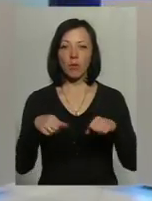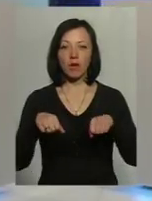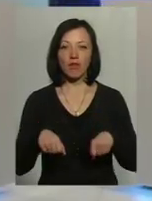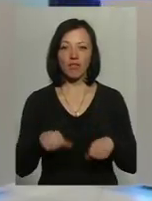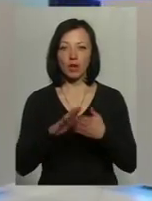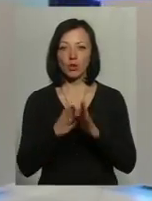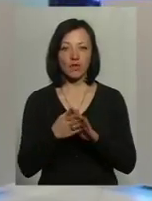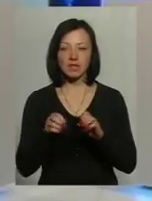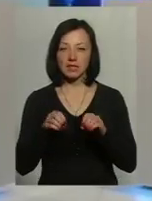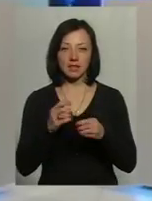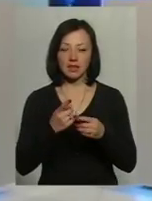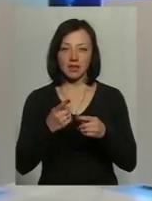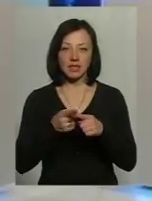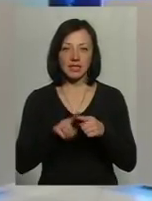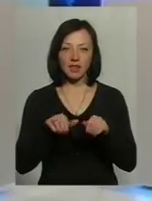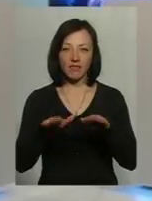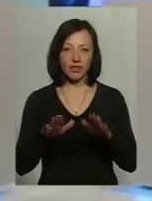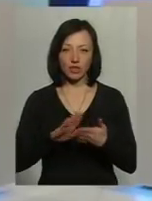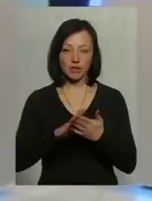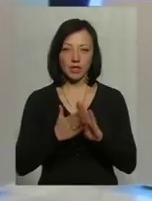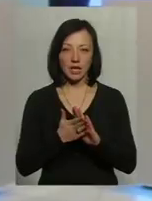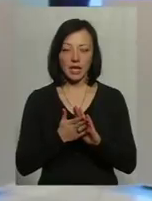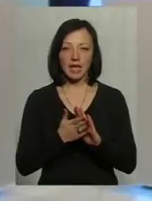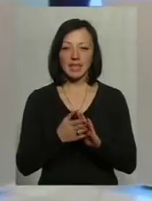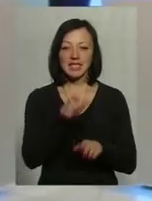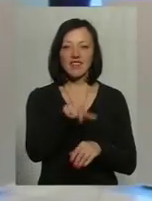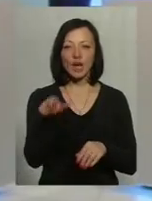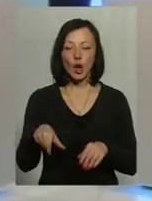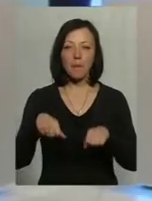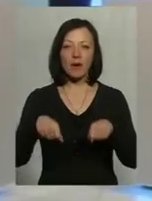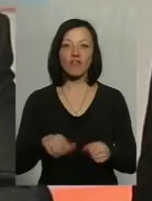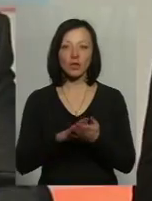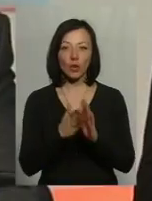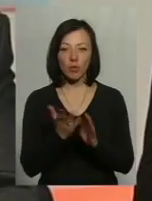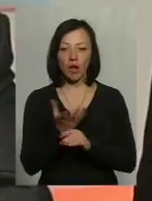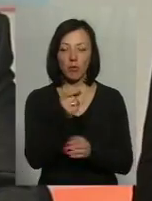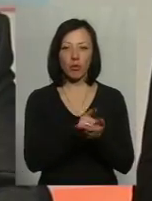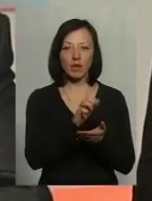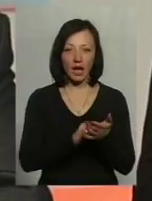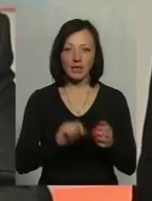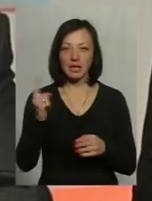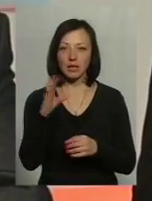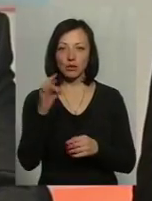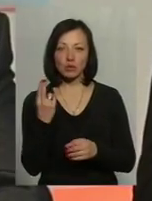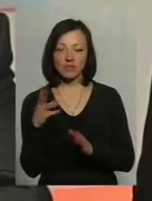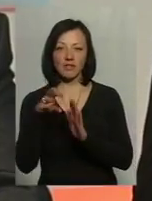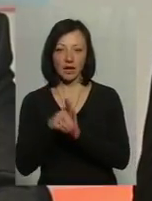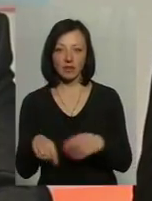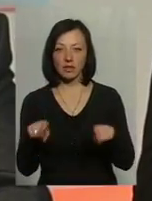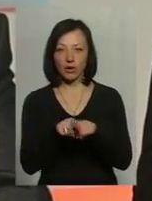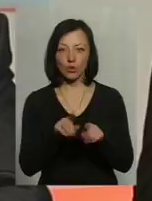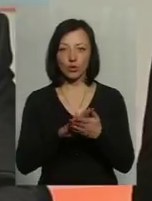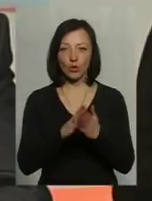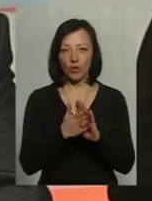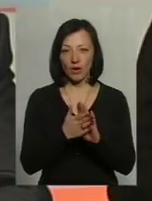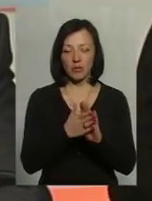вихід з ситуації, яка є. Оскільки по цивільному правовому договору так само потрібно сплачувати і податки, і єдиний соціальний внесок, якщо це там, чи договір